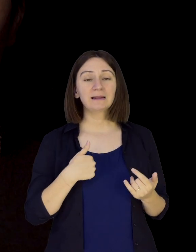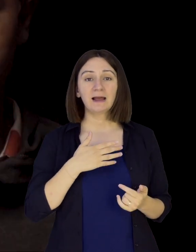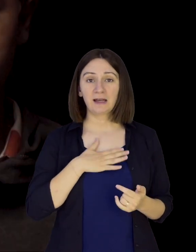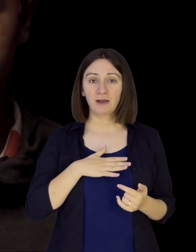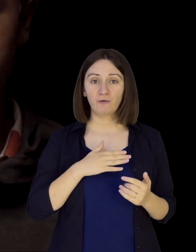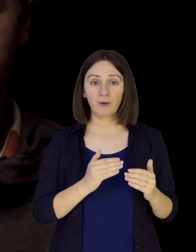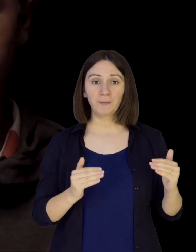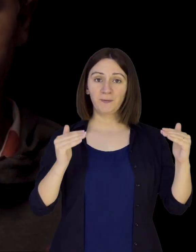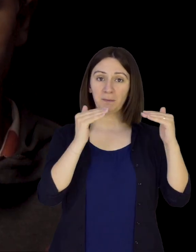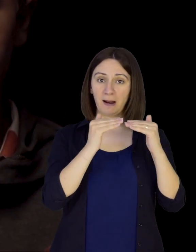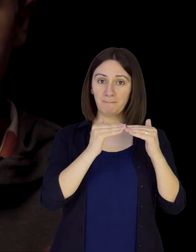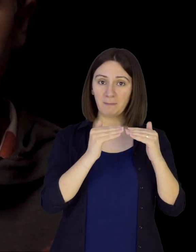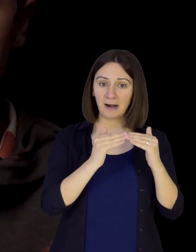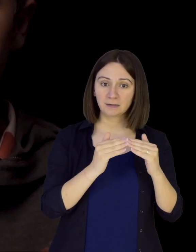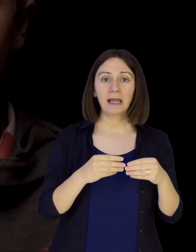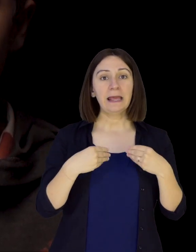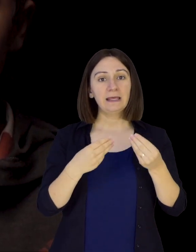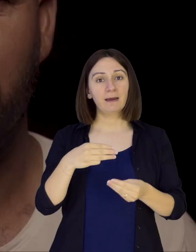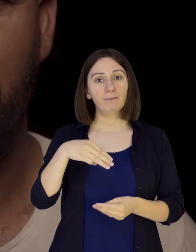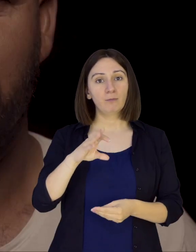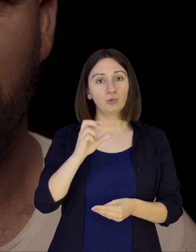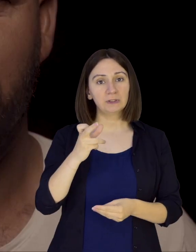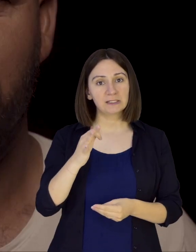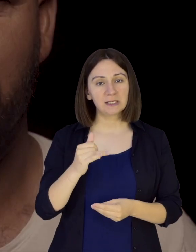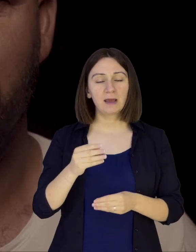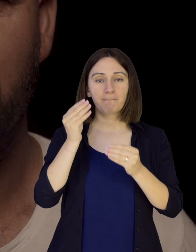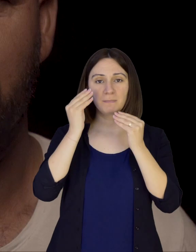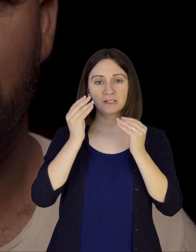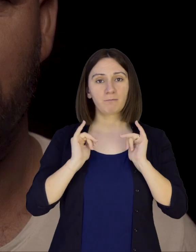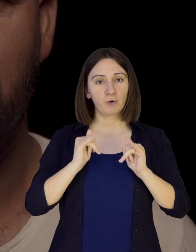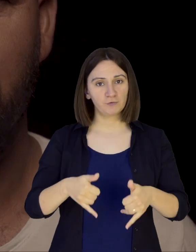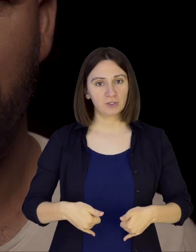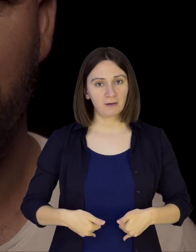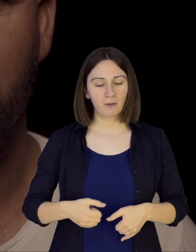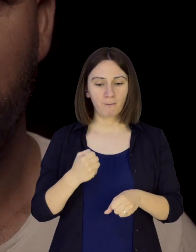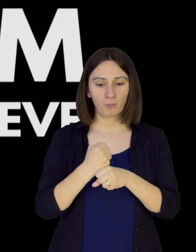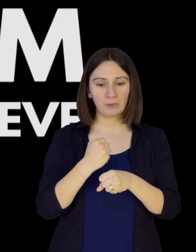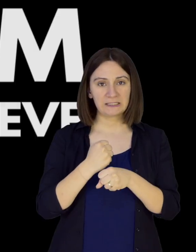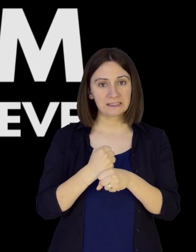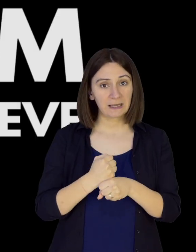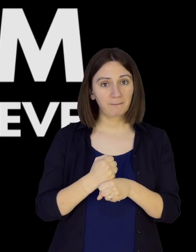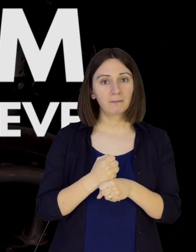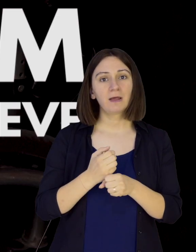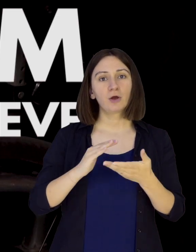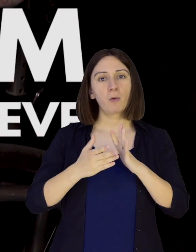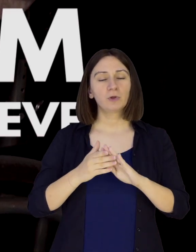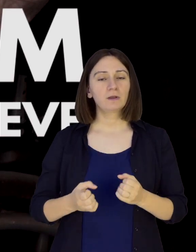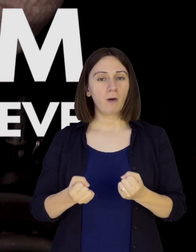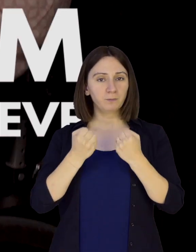familjen, arsim të cilësor për femijet, Formim profesional, punësim për të rindë, fushizim të